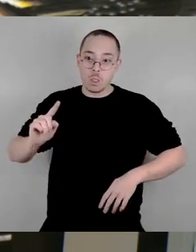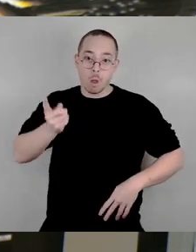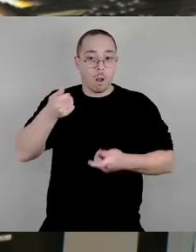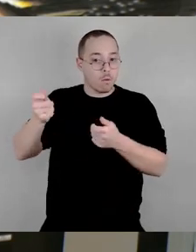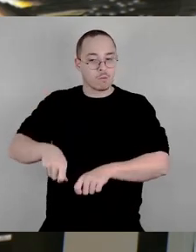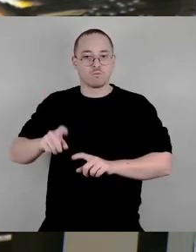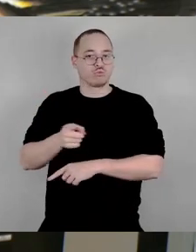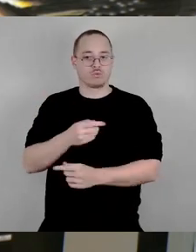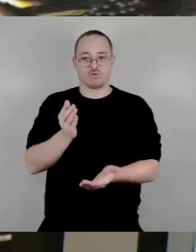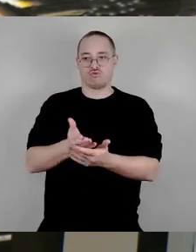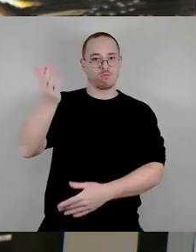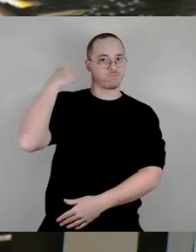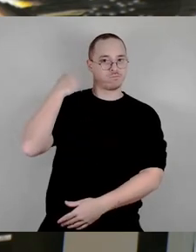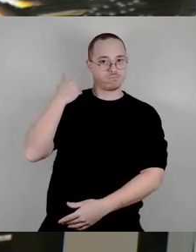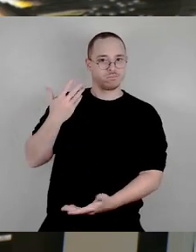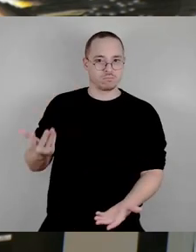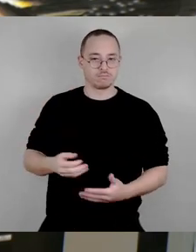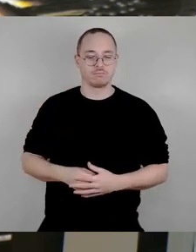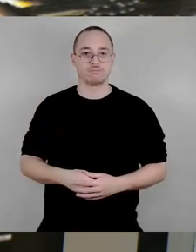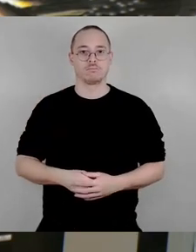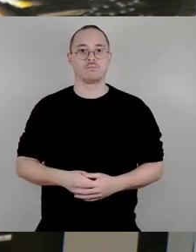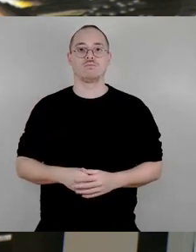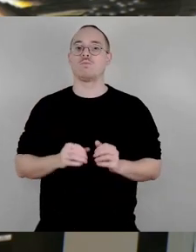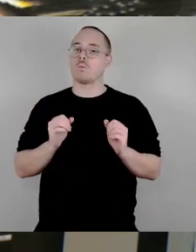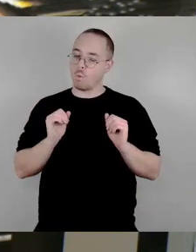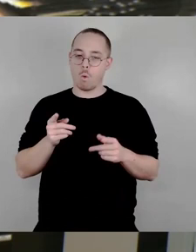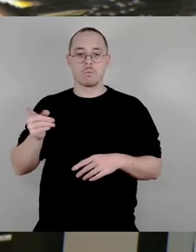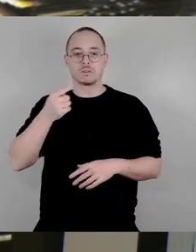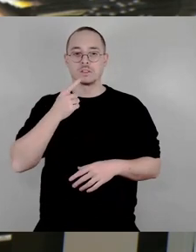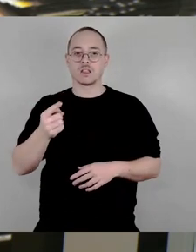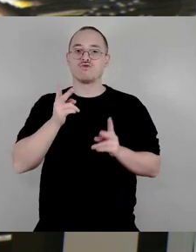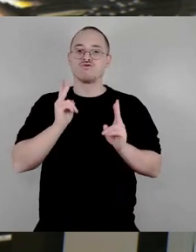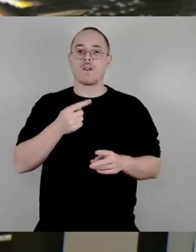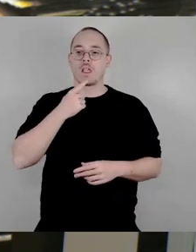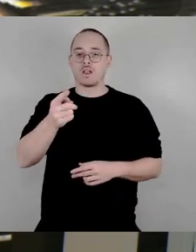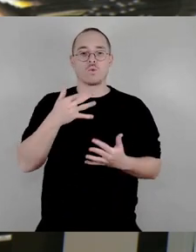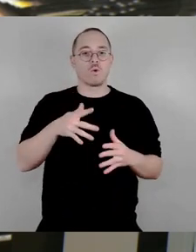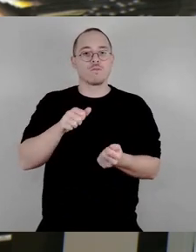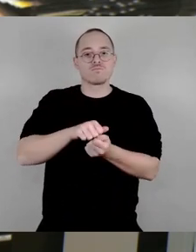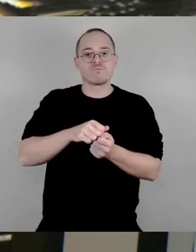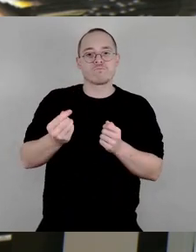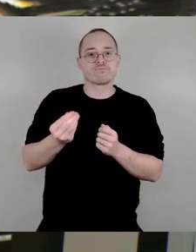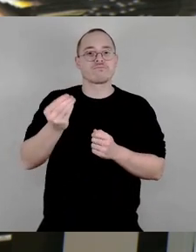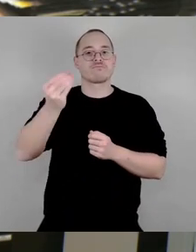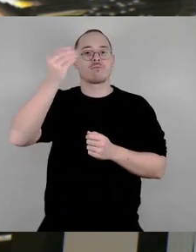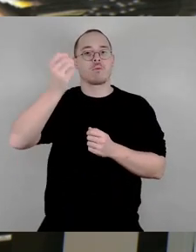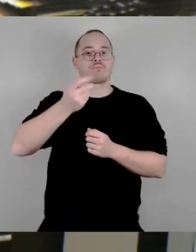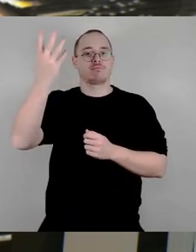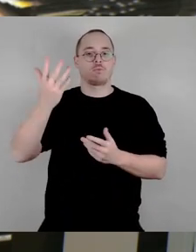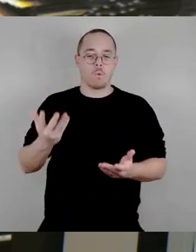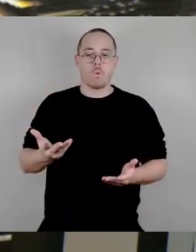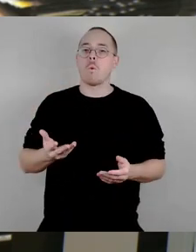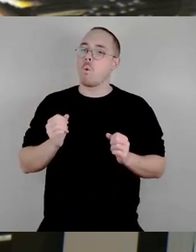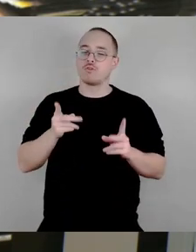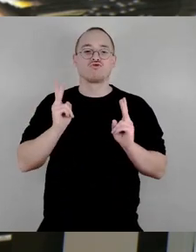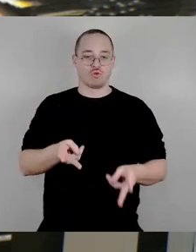Dass der Stadtrat das Ganze zerreden könnte, ja, dass die Gefahr besteht, sage ich ganz deutlich, weil alle